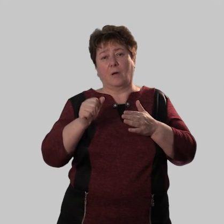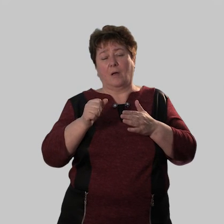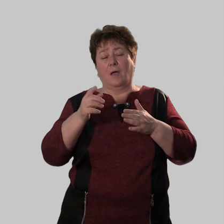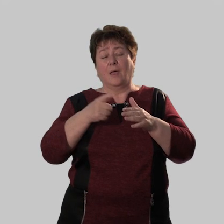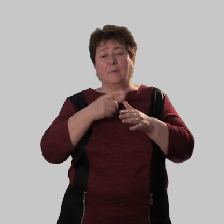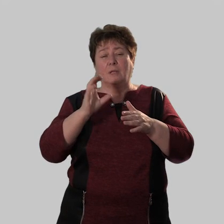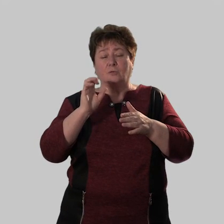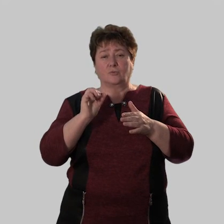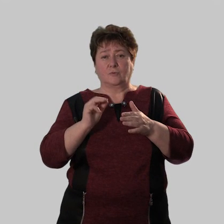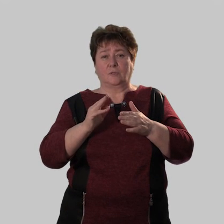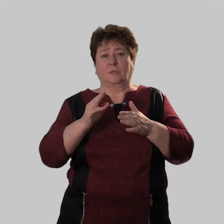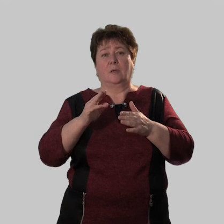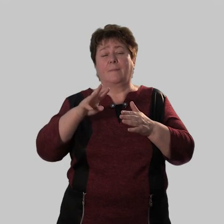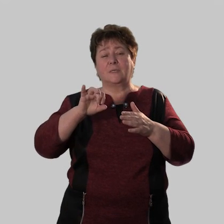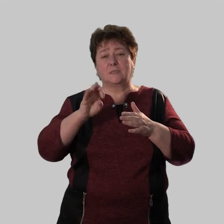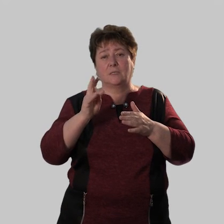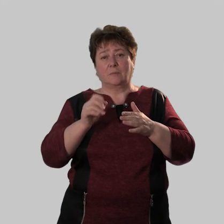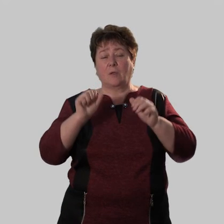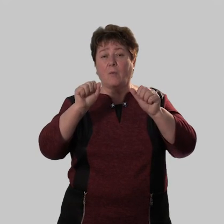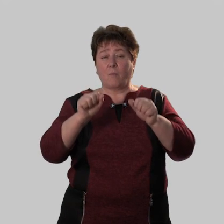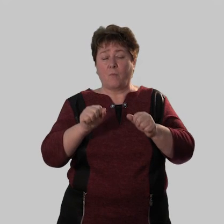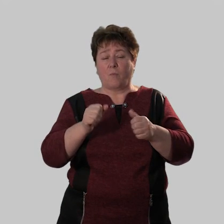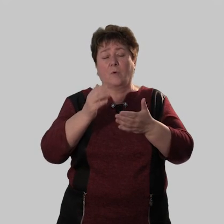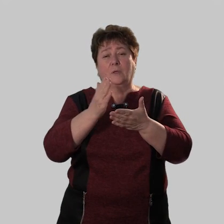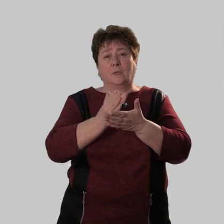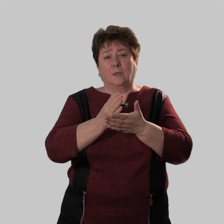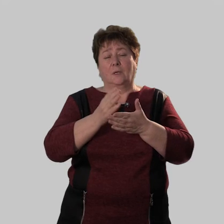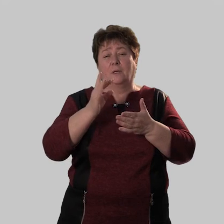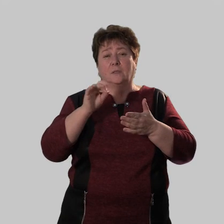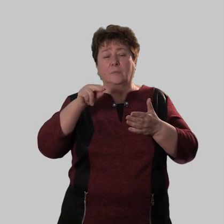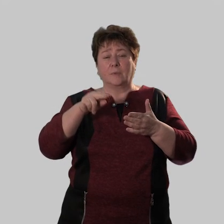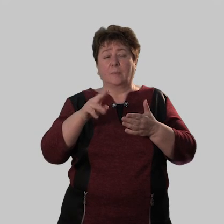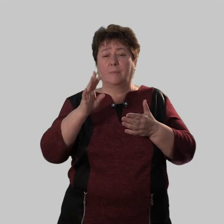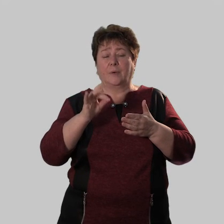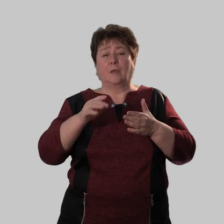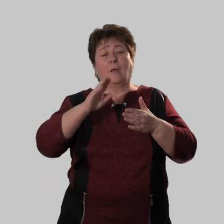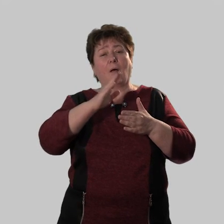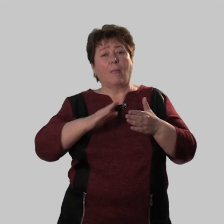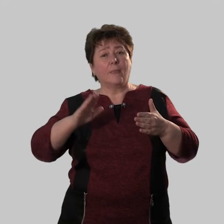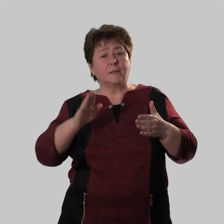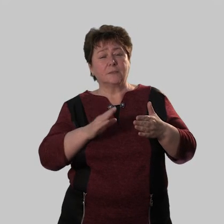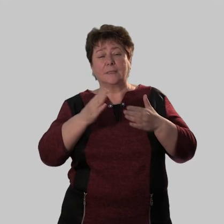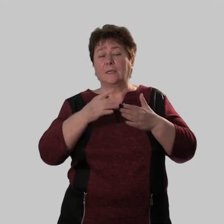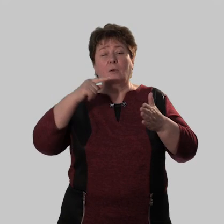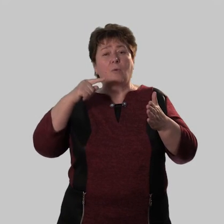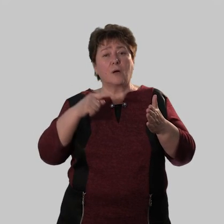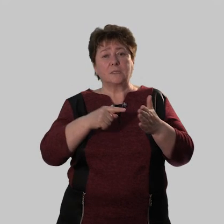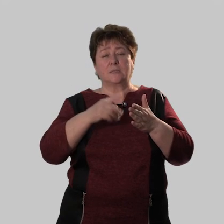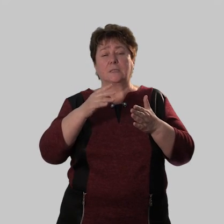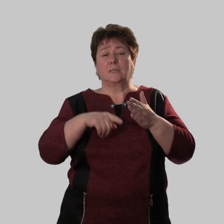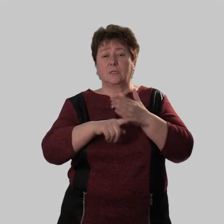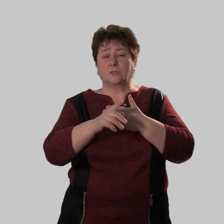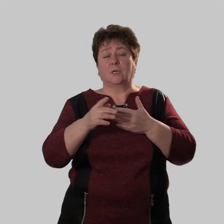Имена существительные и местоимения могут стоять в родительном падеже при отрицании или